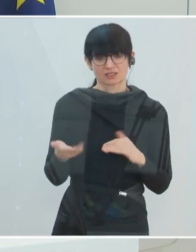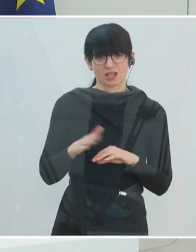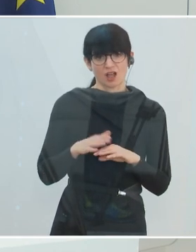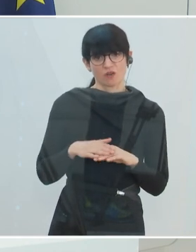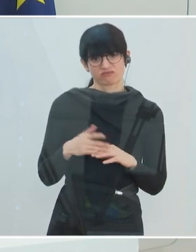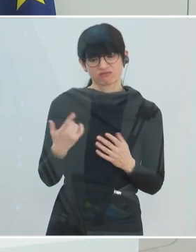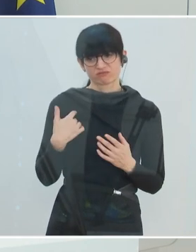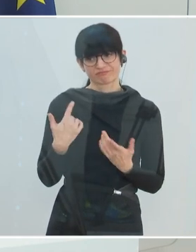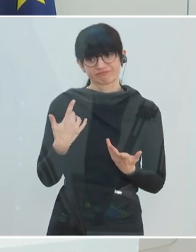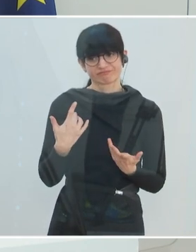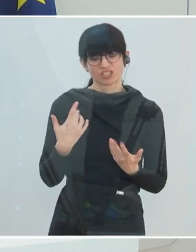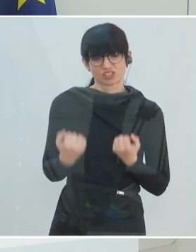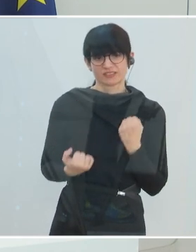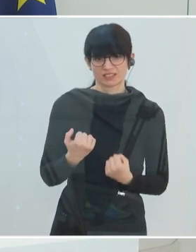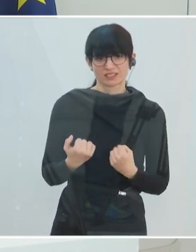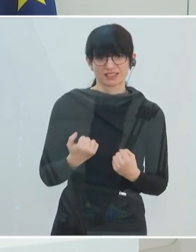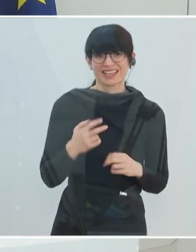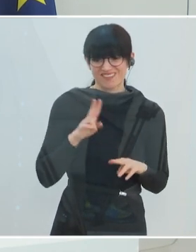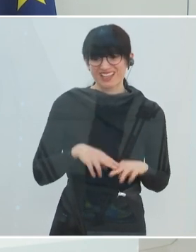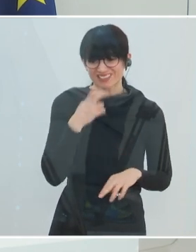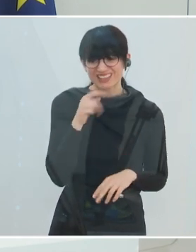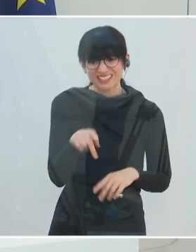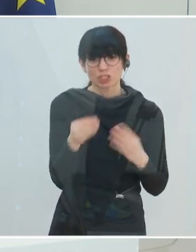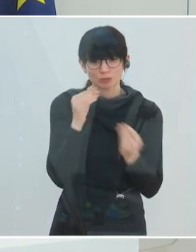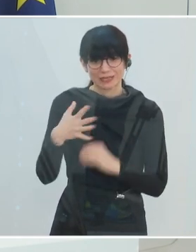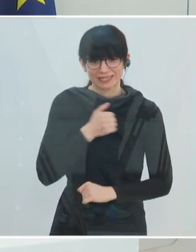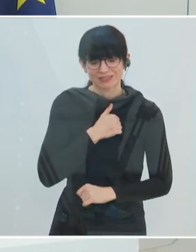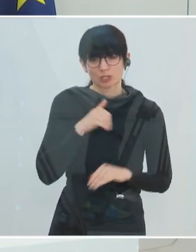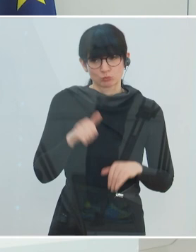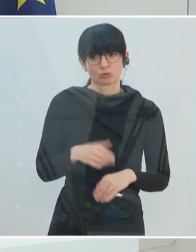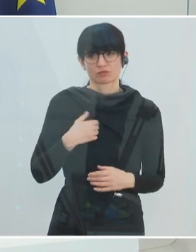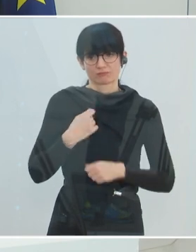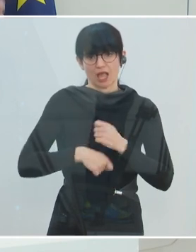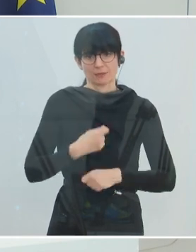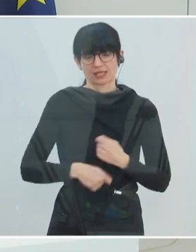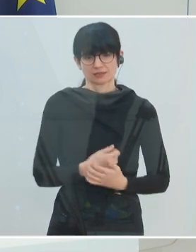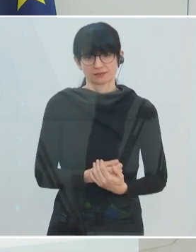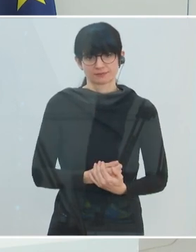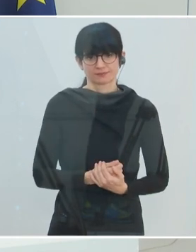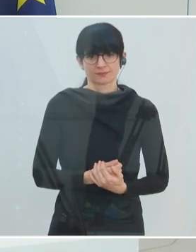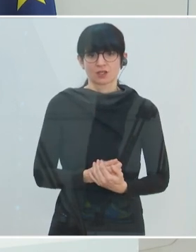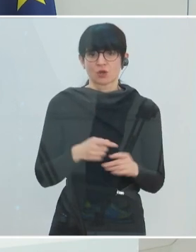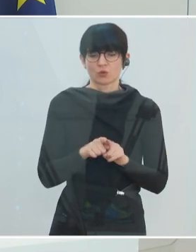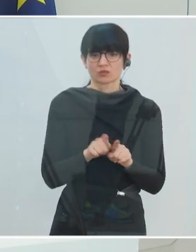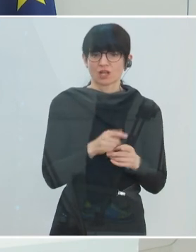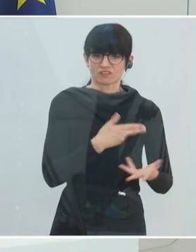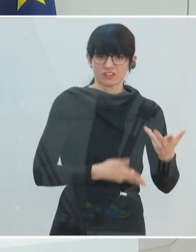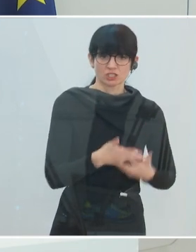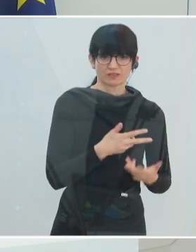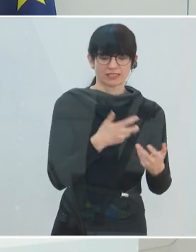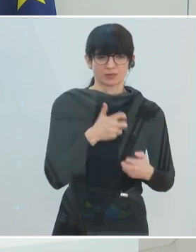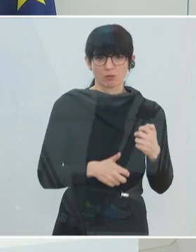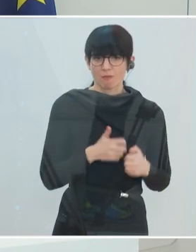letztlich diese Partie gewinnen wollen. Und es sind natürlich auch die wirtschaftlichen Probleme,